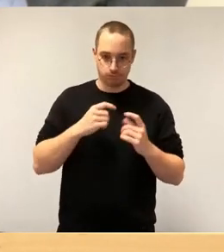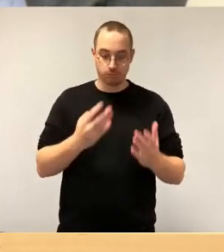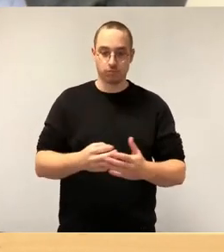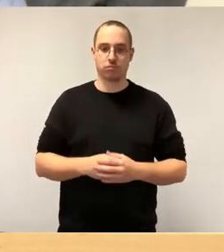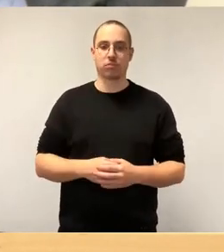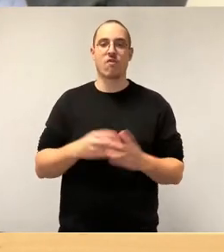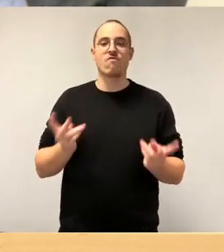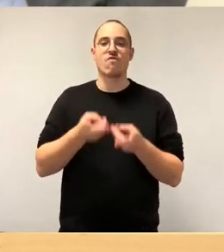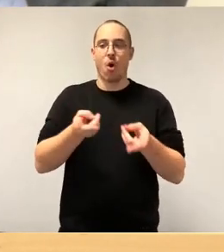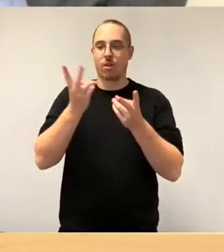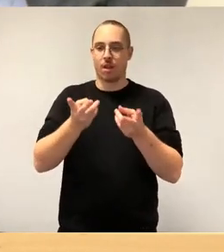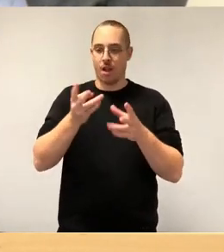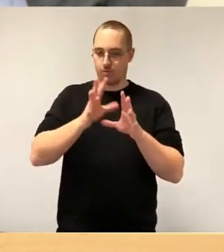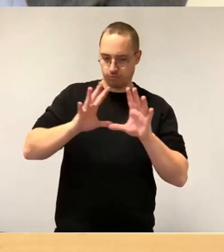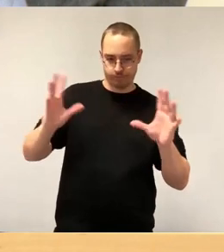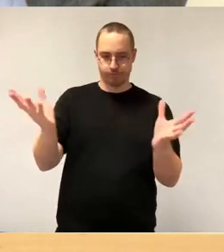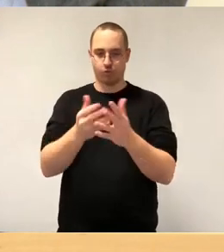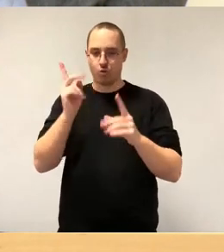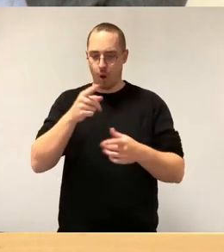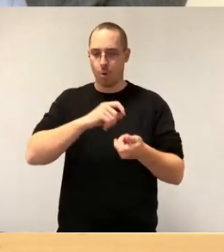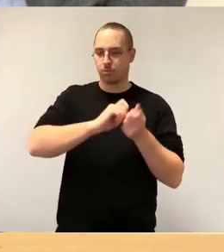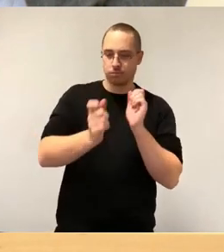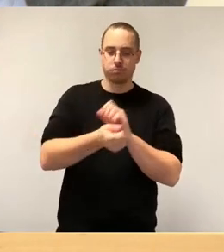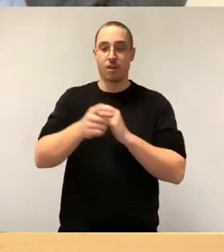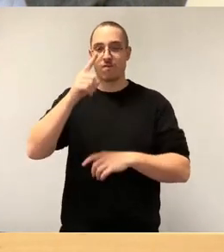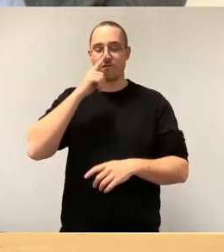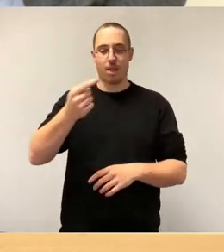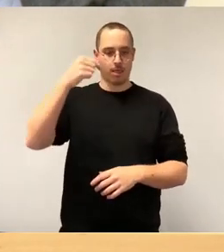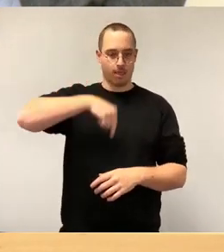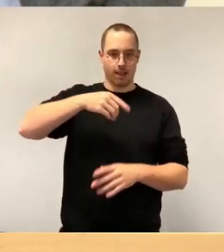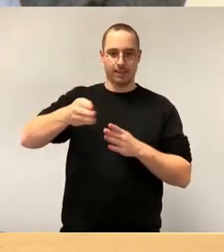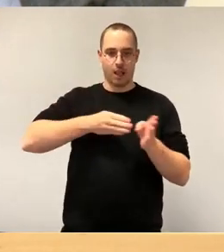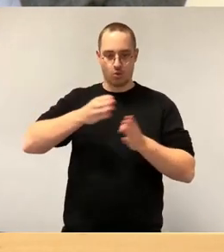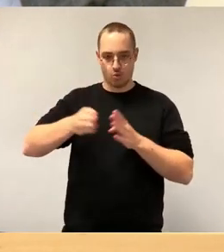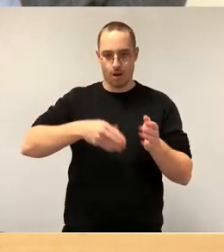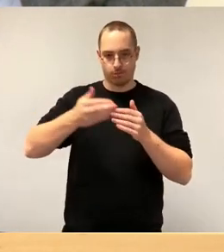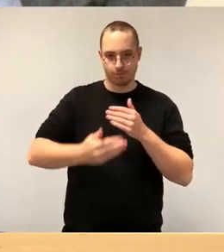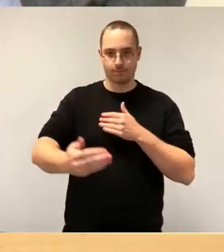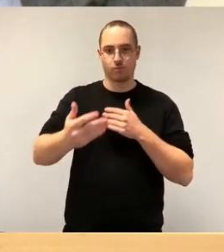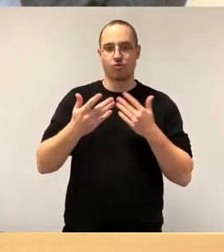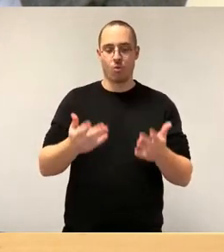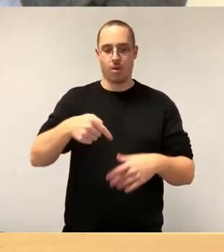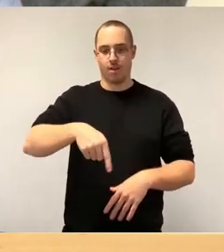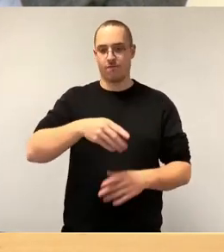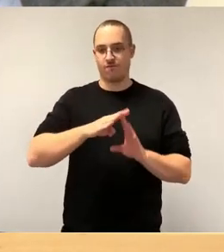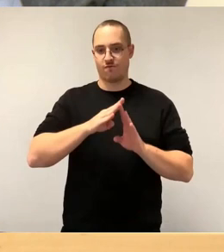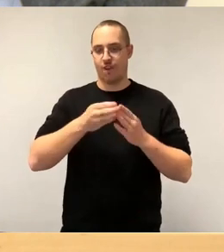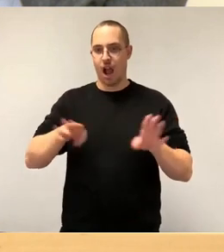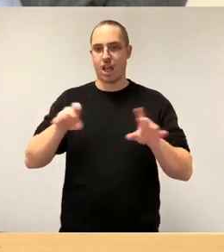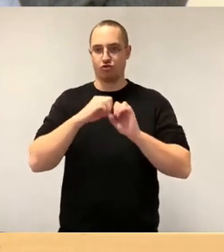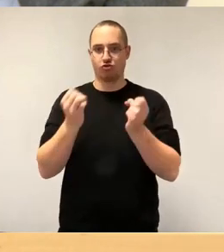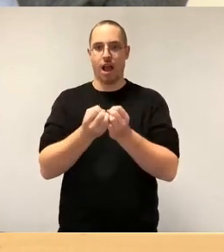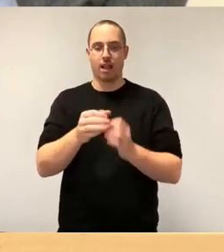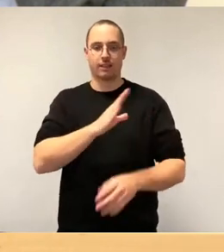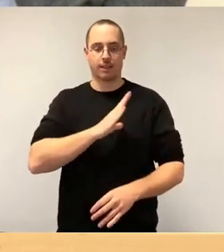01.01.2024 durch den Freistaat Sachsen ist weiterhin der Ansatz